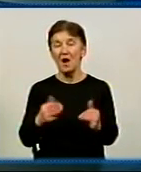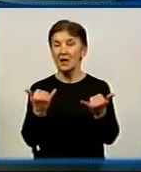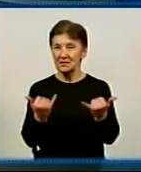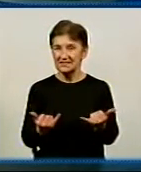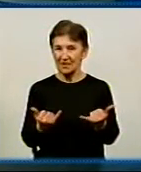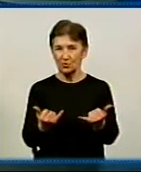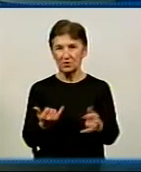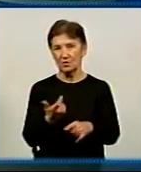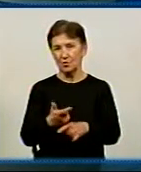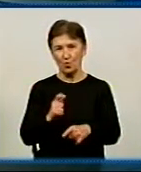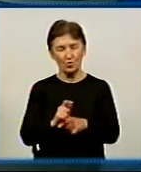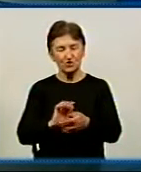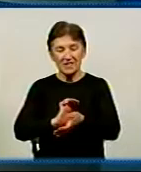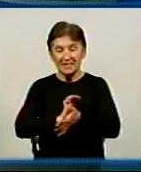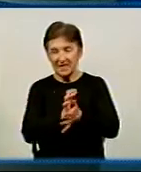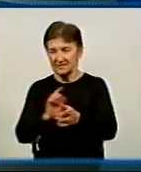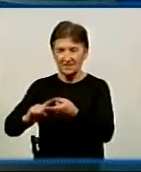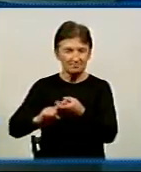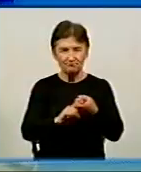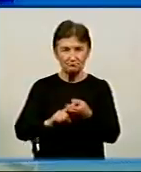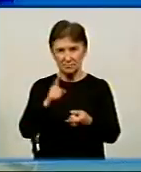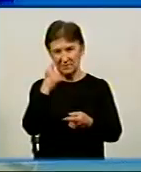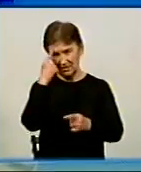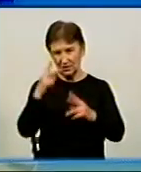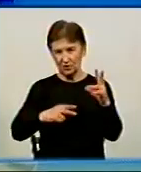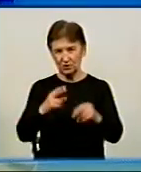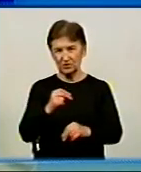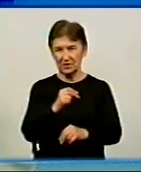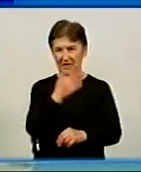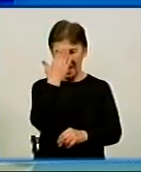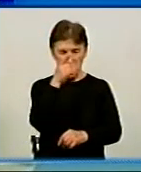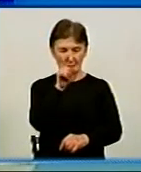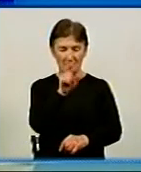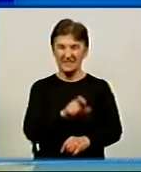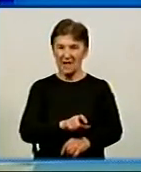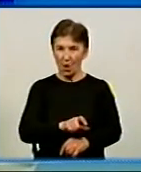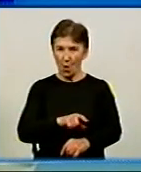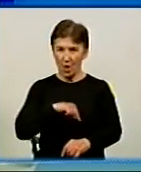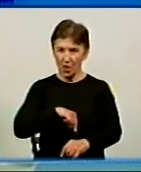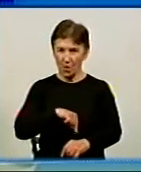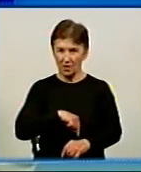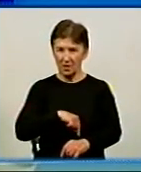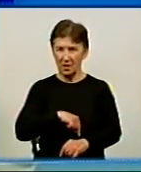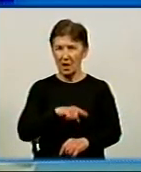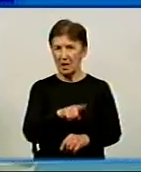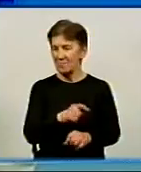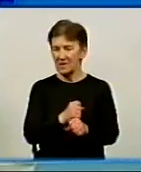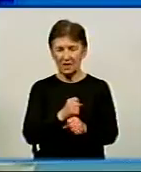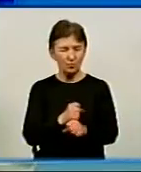психологами дуже тесне. Ну, практично, ми вважаємо психолога Божим чоловіком. Знаєте, як? Ми робимо одну і теж роботу.